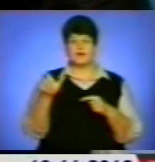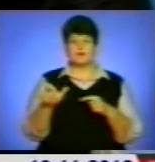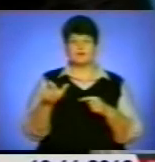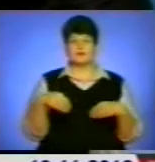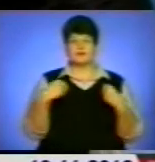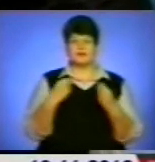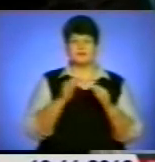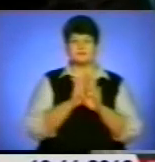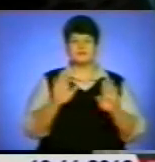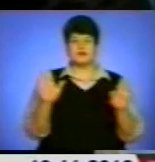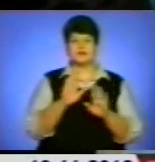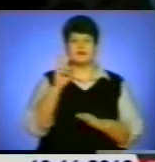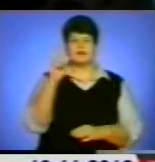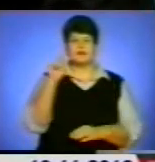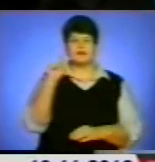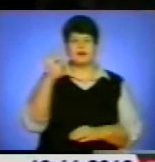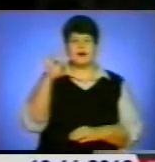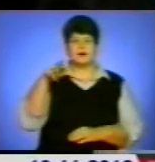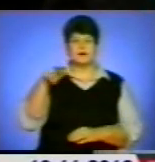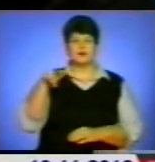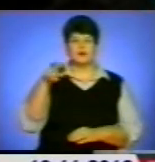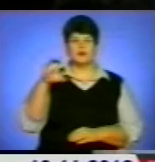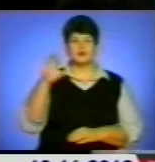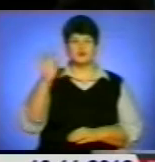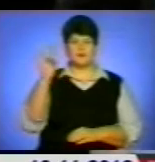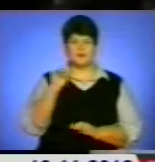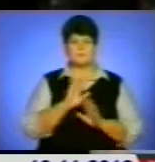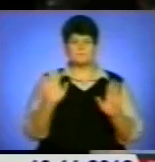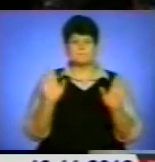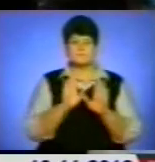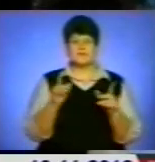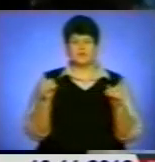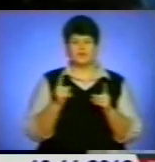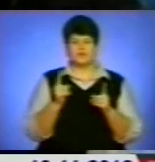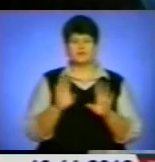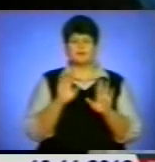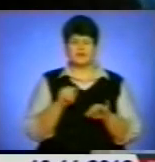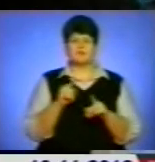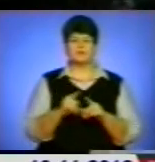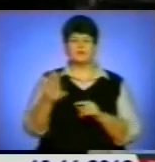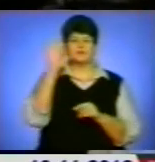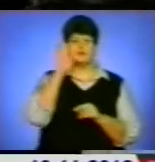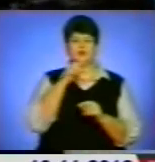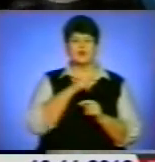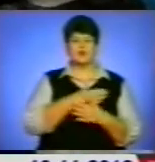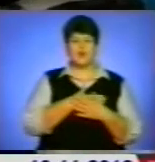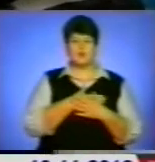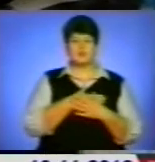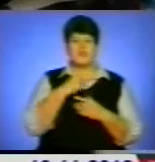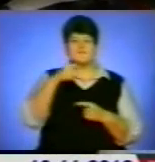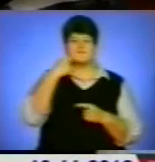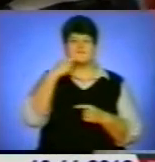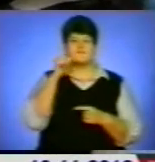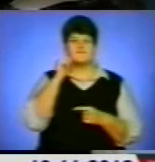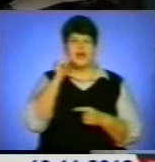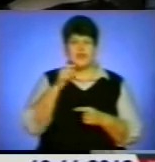Карлсона пісню, коротше, там чоловік, якщо ніби він любить варення, там про Карлсона. Ну